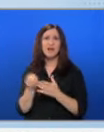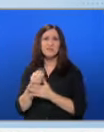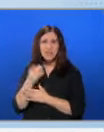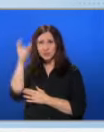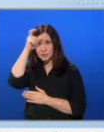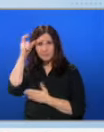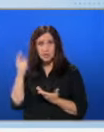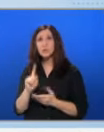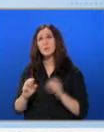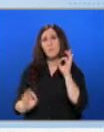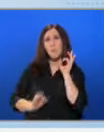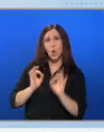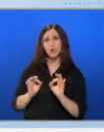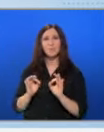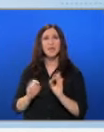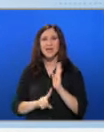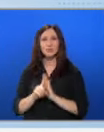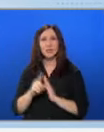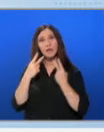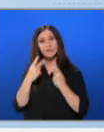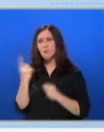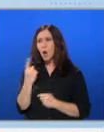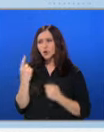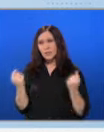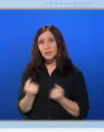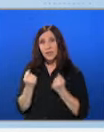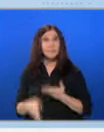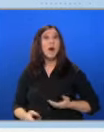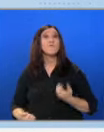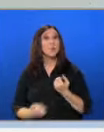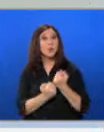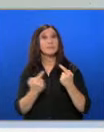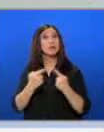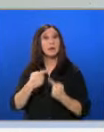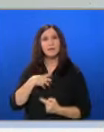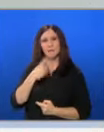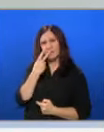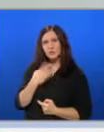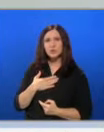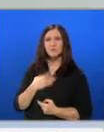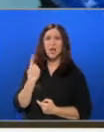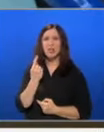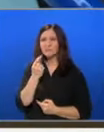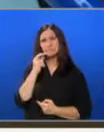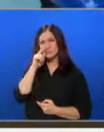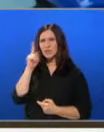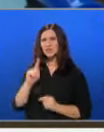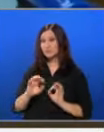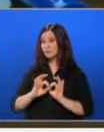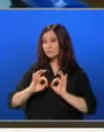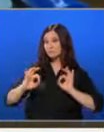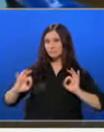резултати. Виждаме някаква особена динамика в подкрепата към ГЕРБ, но пък виждаме, че има една така значима дистанция спрямо